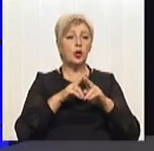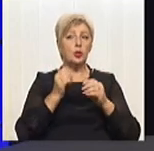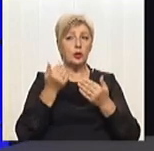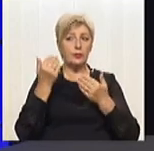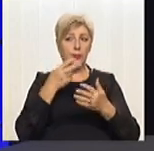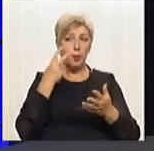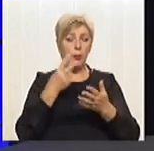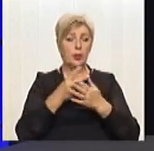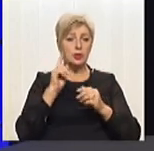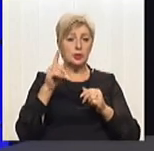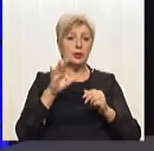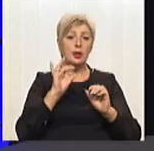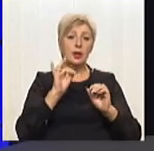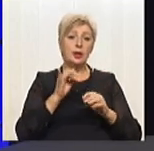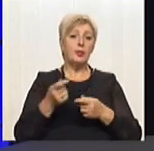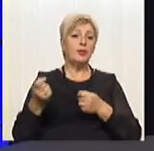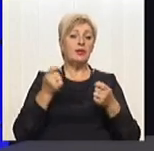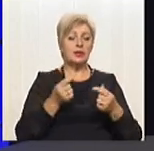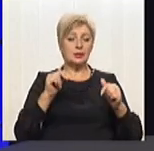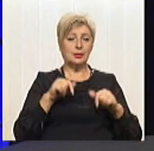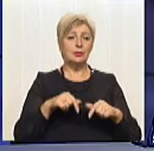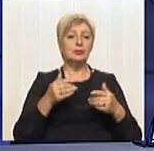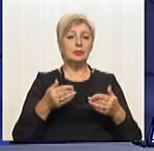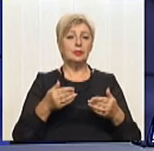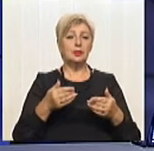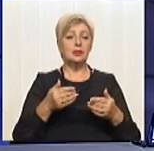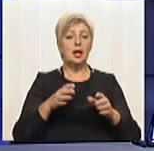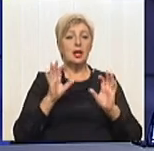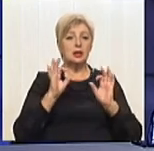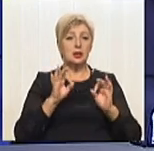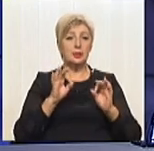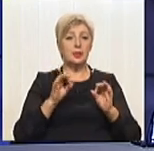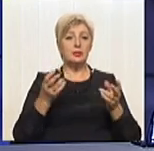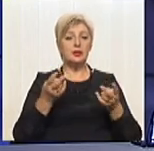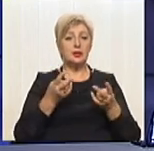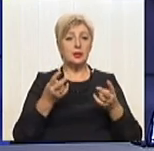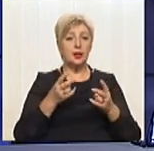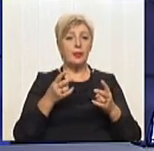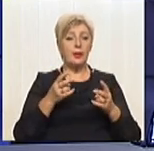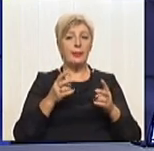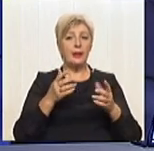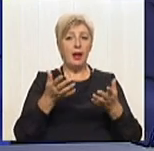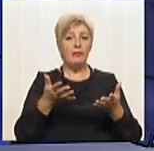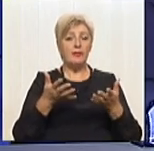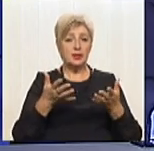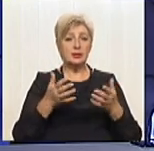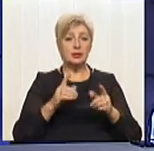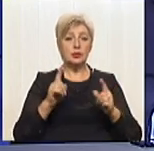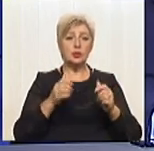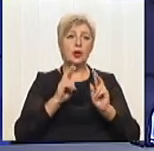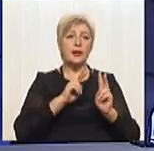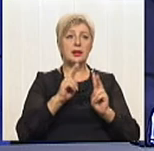побачили, можливо, і привезли до нас? Насправді, треба визнати, що якихось таких проривних